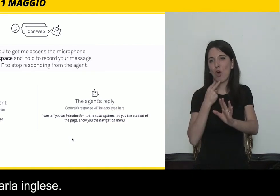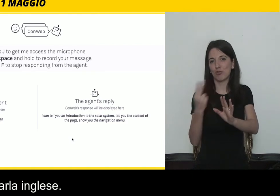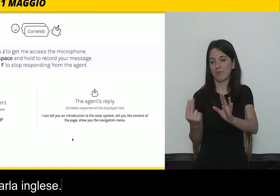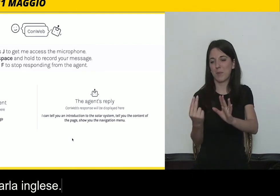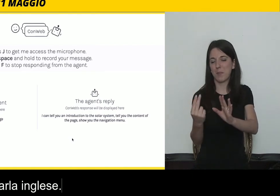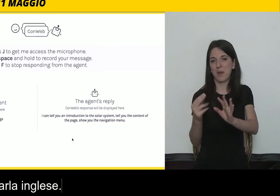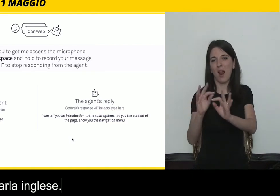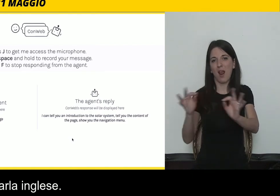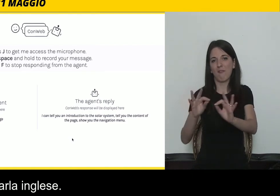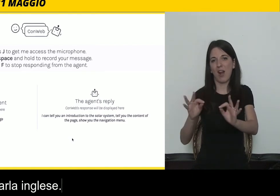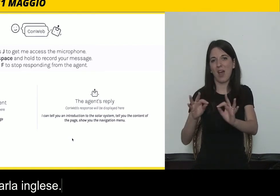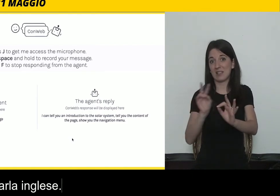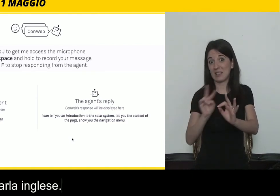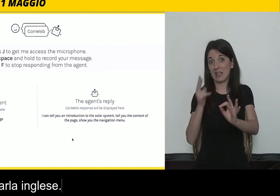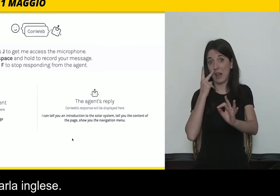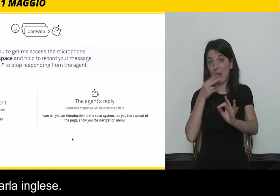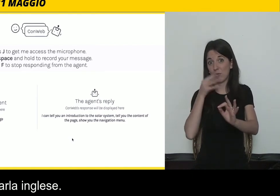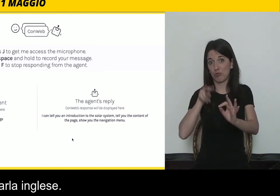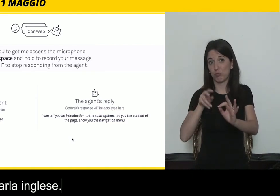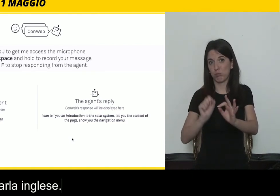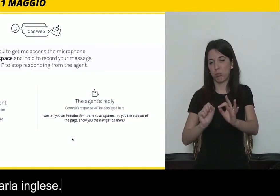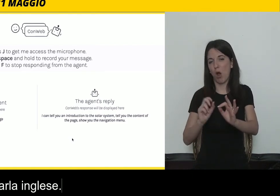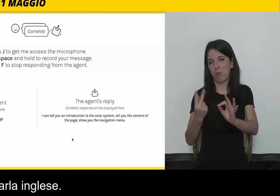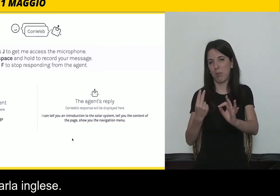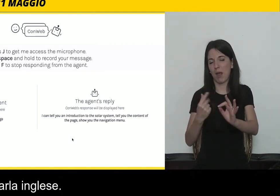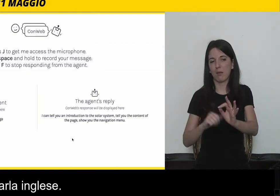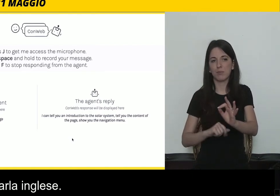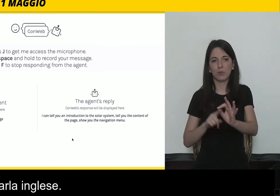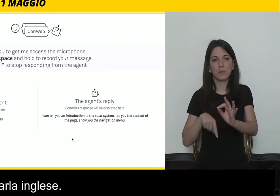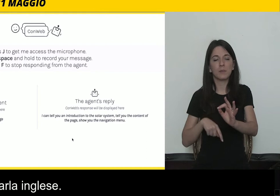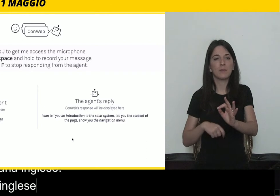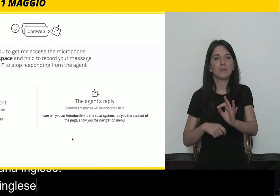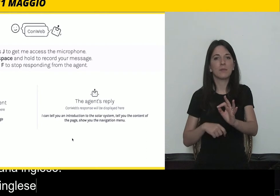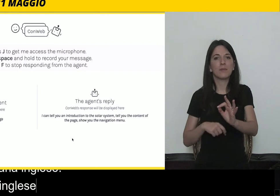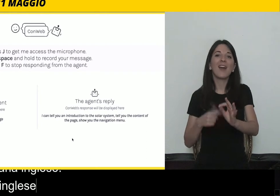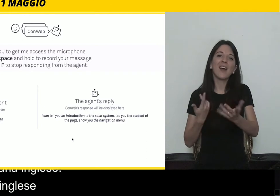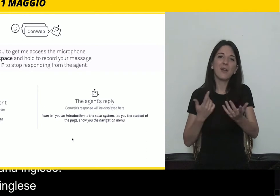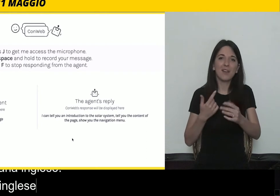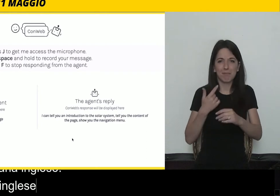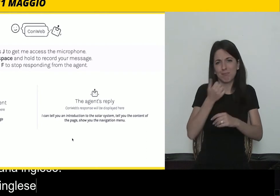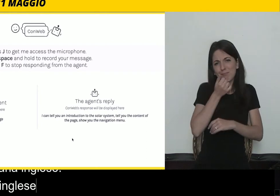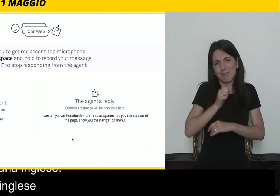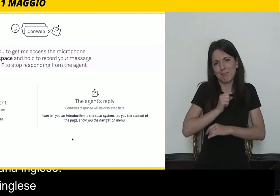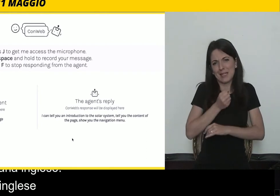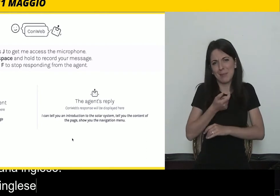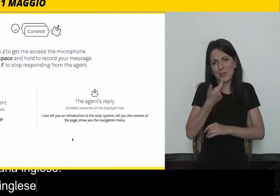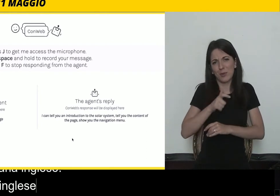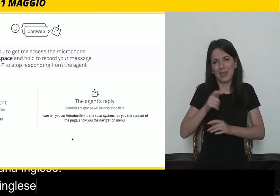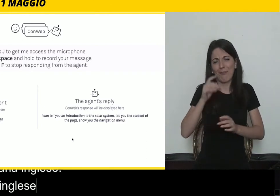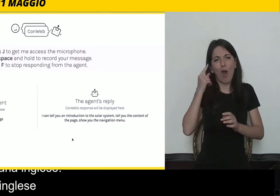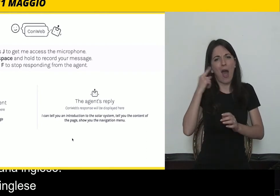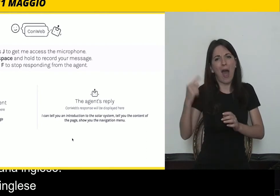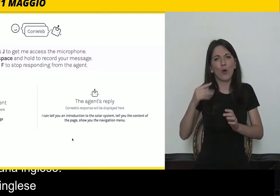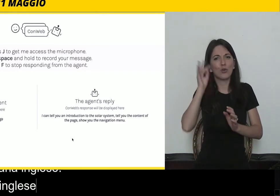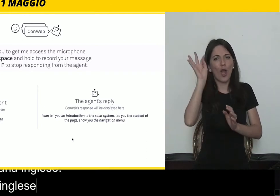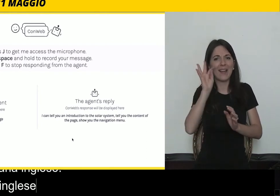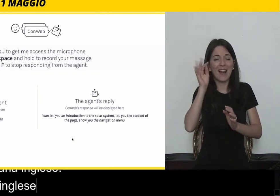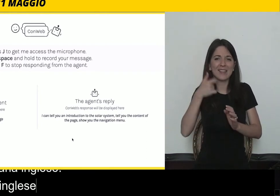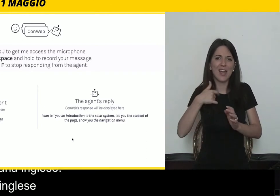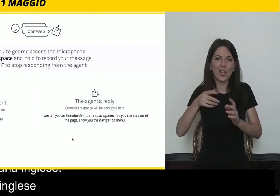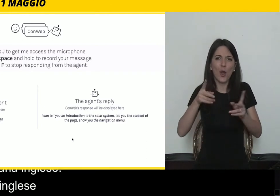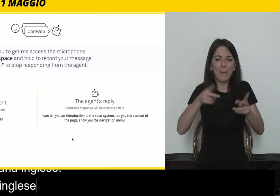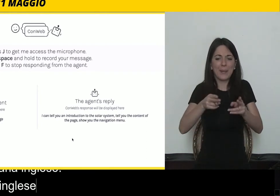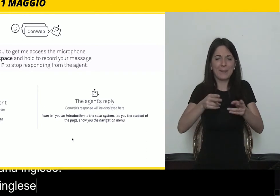Ecco, scusate per l'inglese. Questo spezzone di video è tratto da una demo che abbiamo dato a una conferenza internazionale, quindi siamo stati